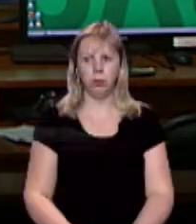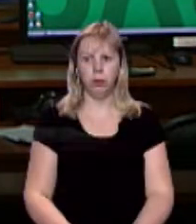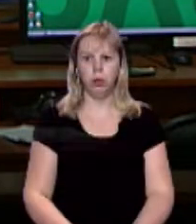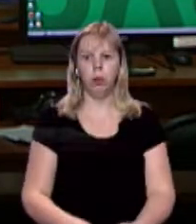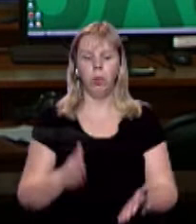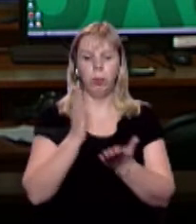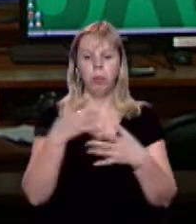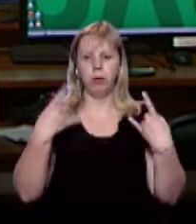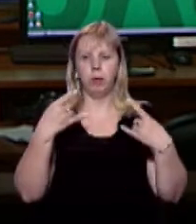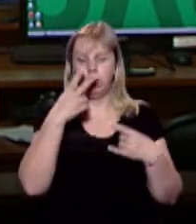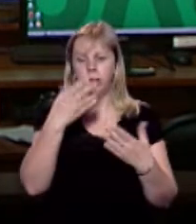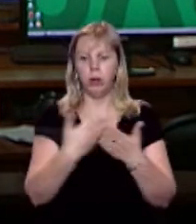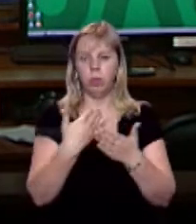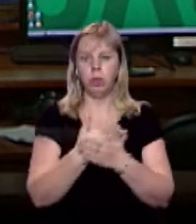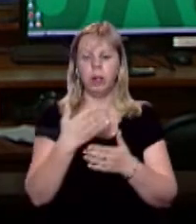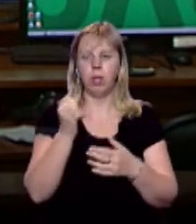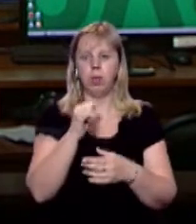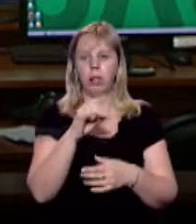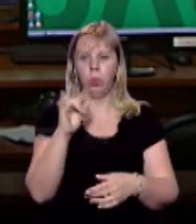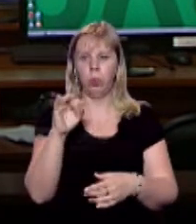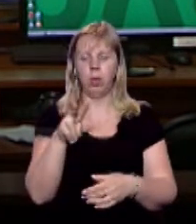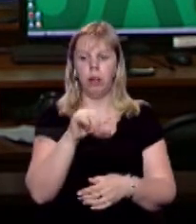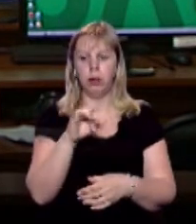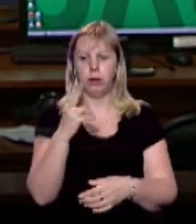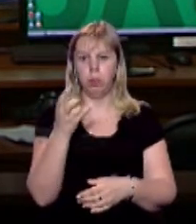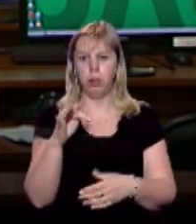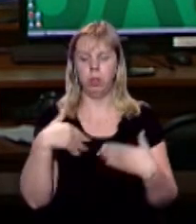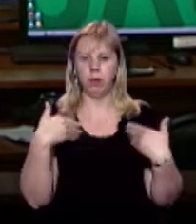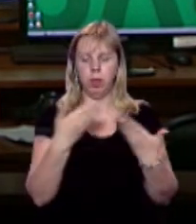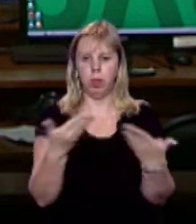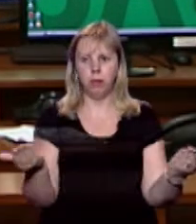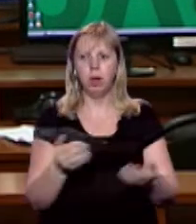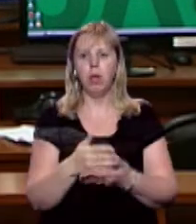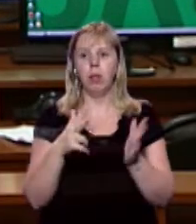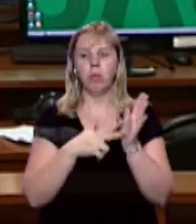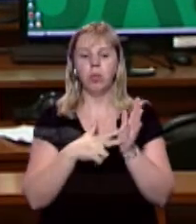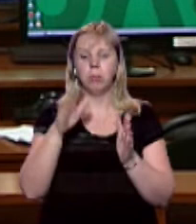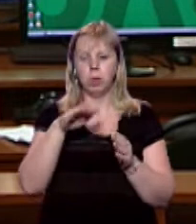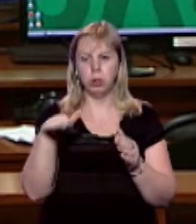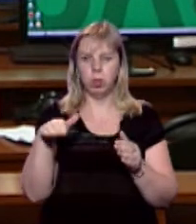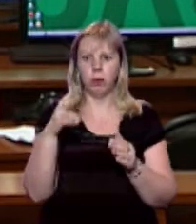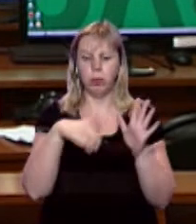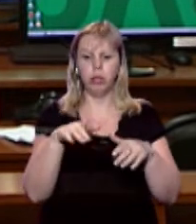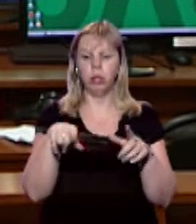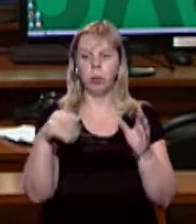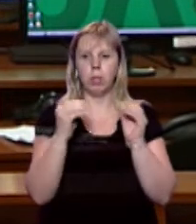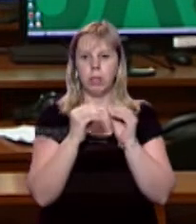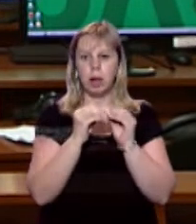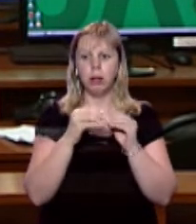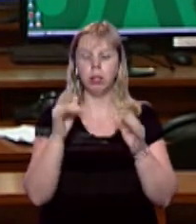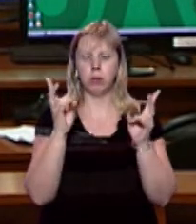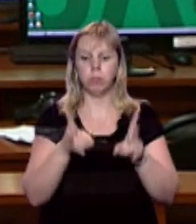У прямому ефірі ви дивитесь новини у студії Андріана Курта та Лариса Цибеленко. Вітаємо. Восьмеро учнів Мукачівської школи номер 10